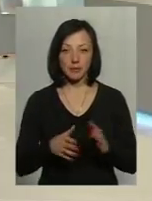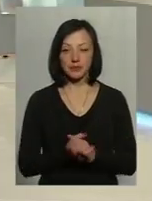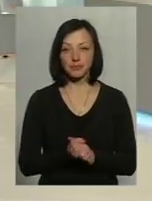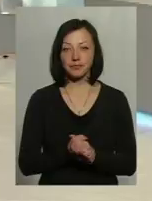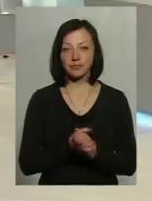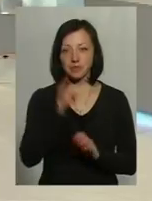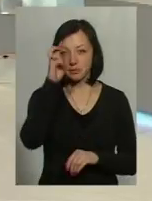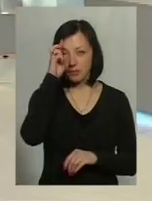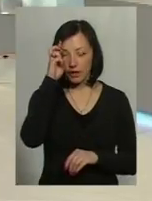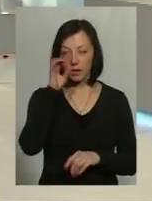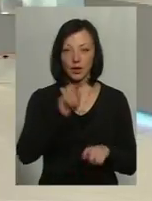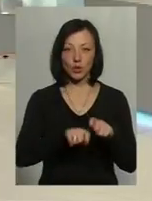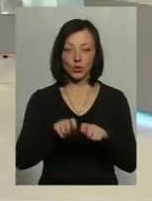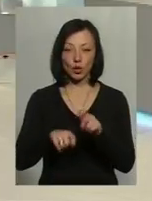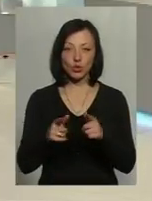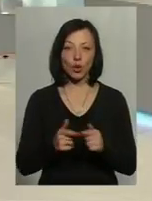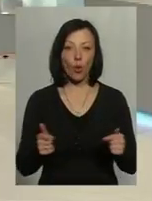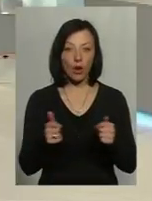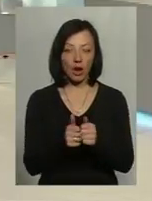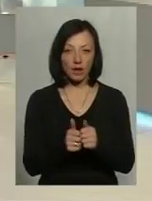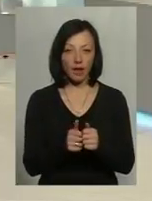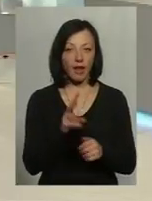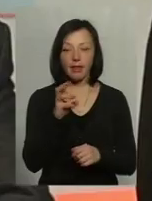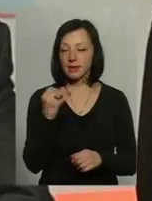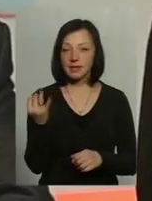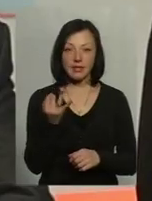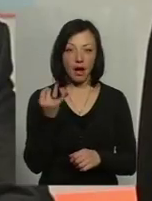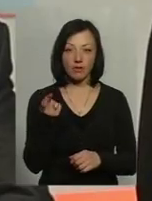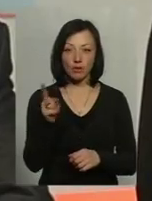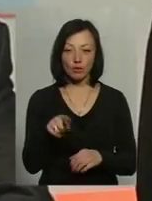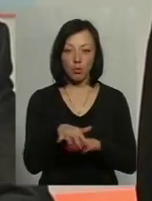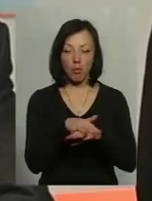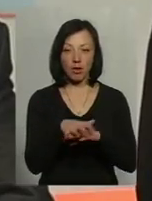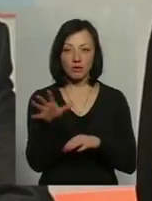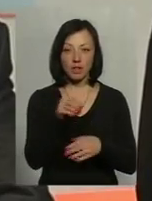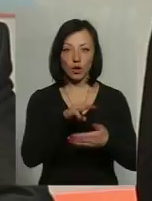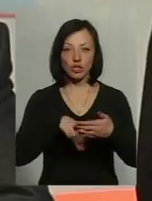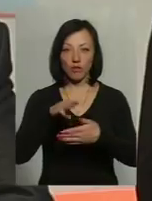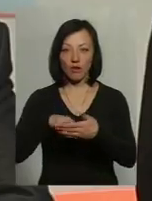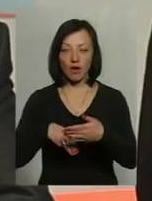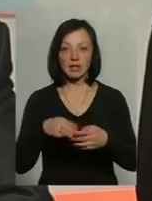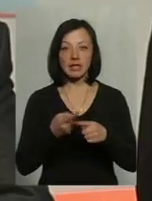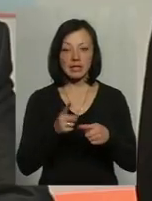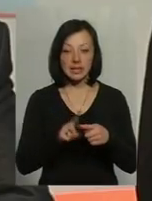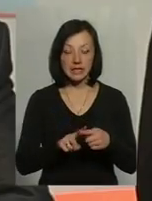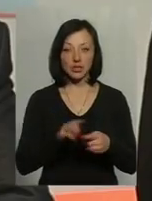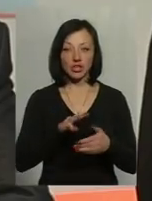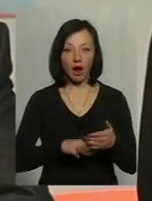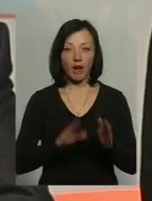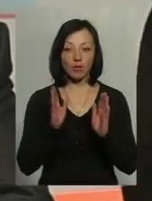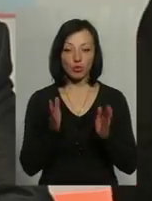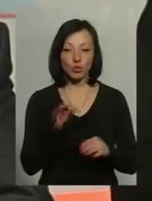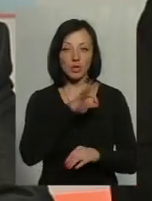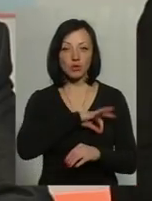держава, ну, і контролюючі органи не зацікавлені в тому, щоб масово всіх оштрафувати, і так далі. Ці штрафи, які будуть